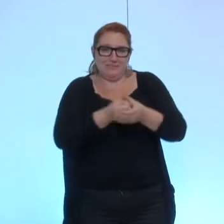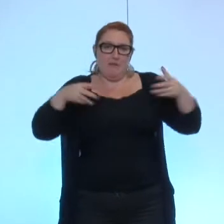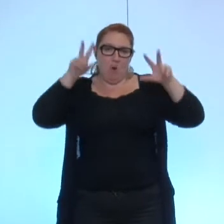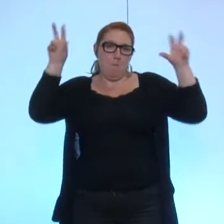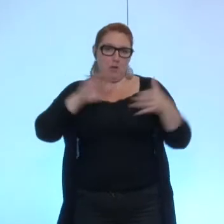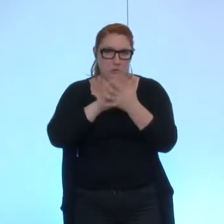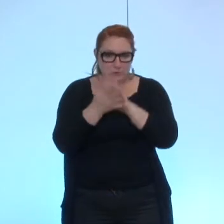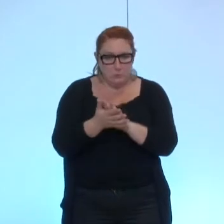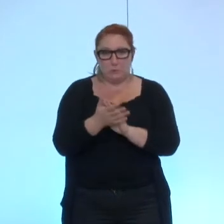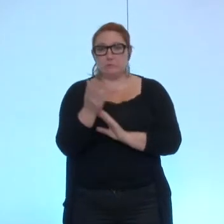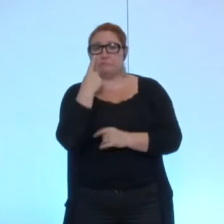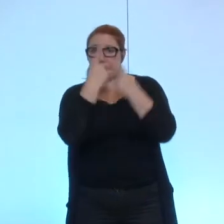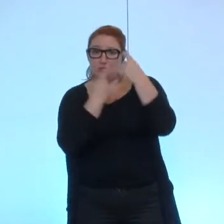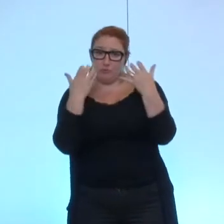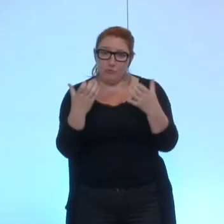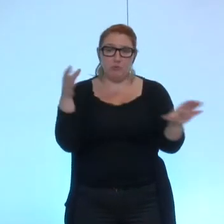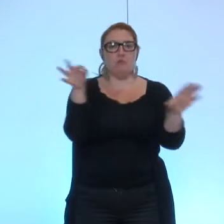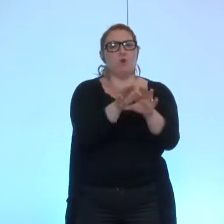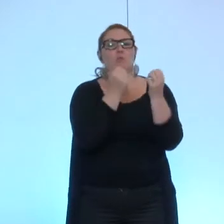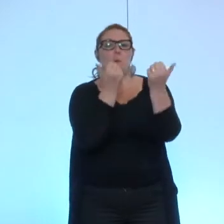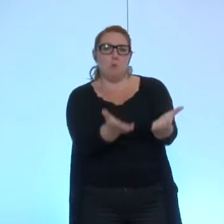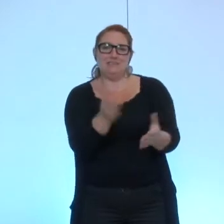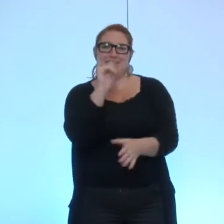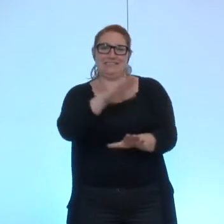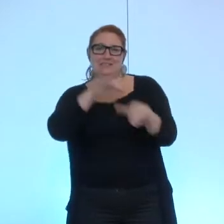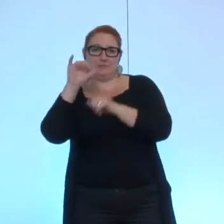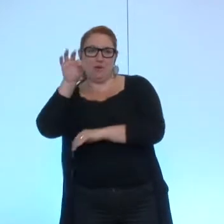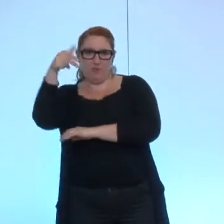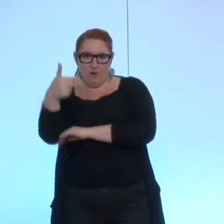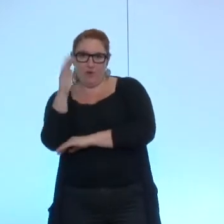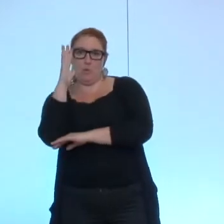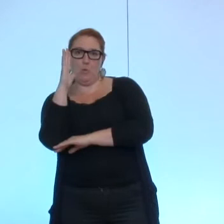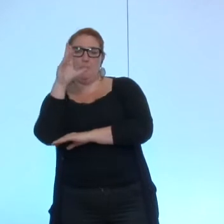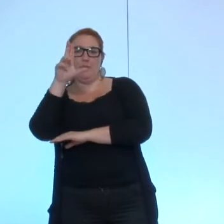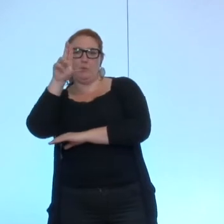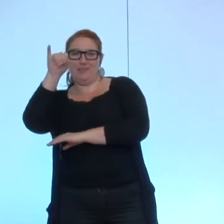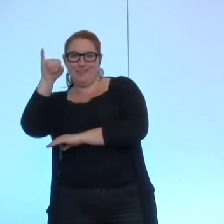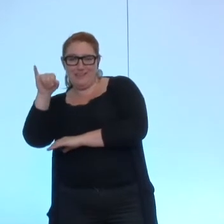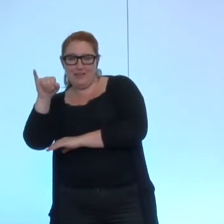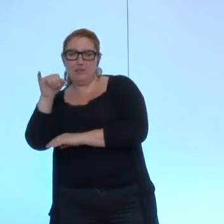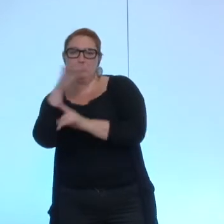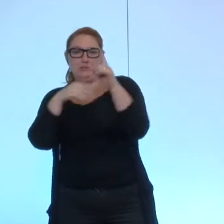cette délibération au voie qui s'abstient le fond national UMP UDI société civile